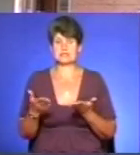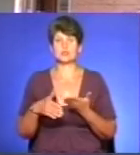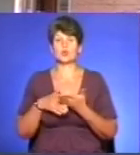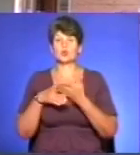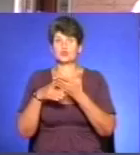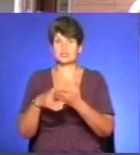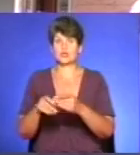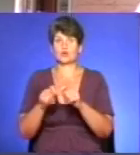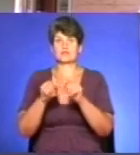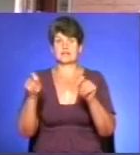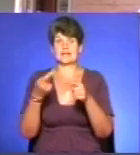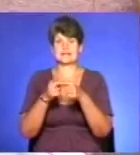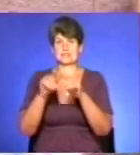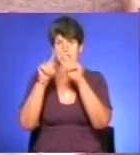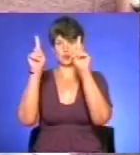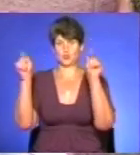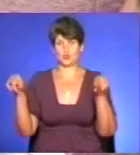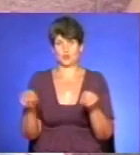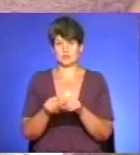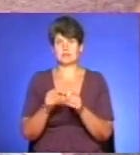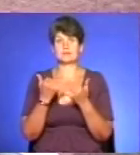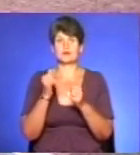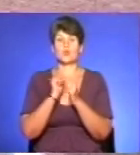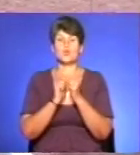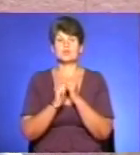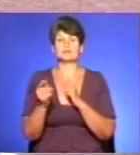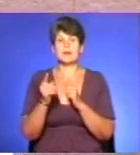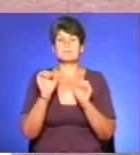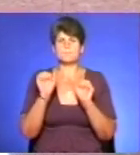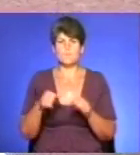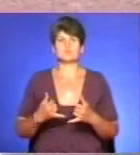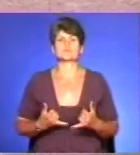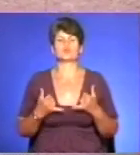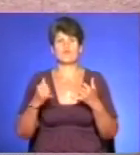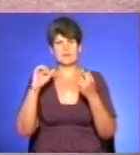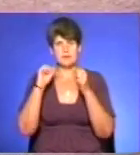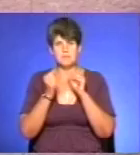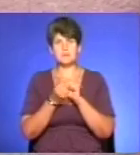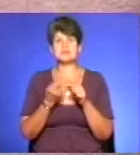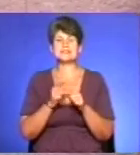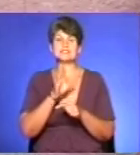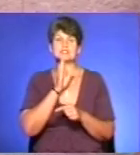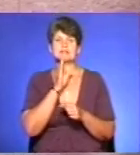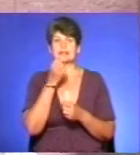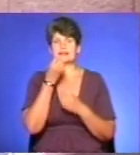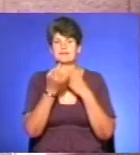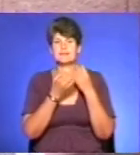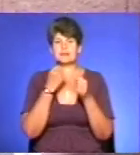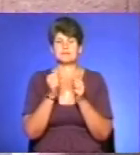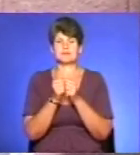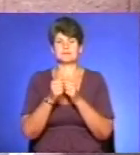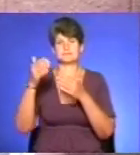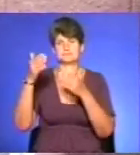відкриття цієї пам'ятної дошки. Відтепер кожен тернополянин може вшанувати пам'ять цієї видатної жінки квітами біля меморіальної дошки з